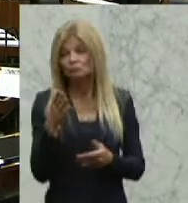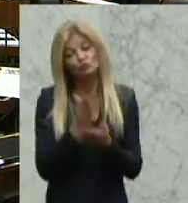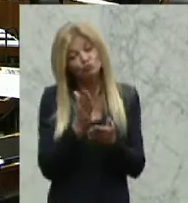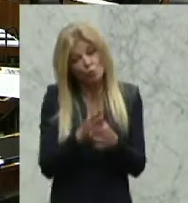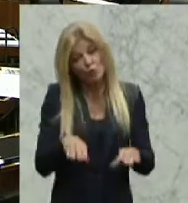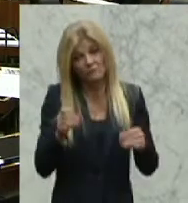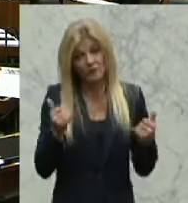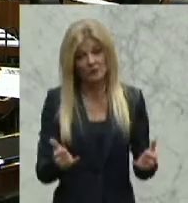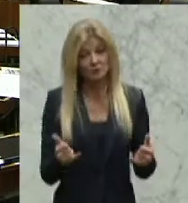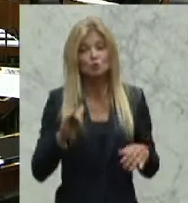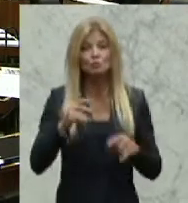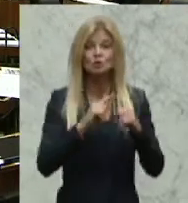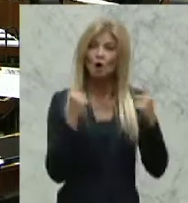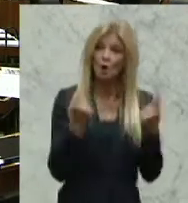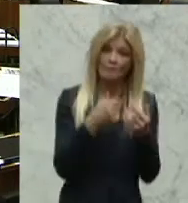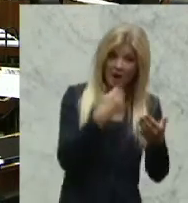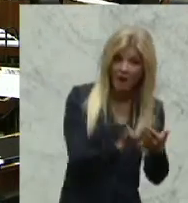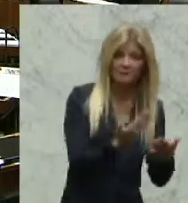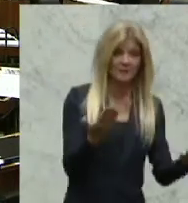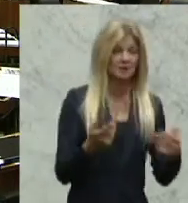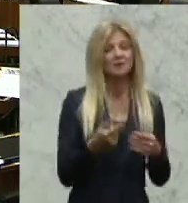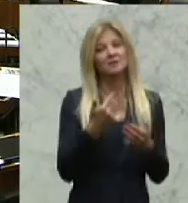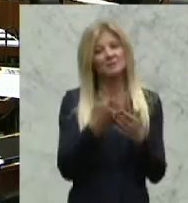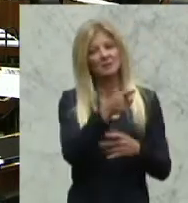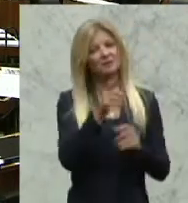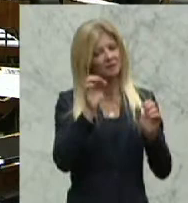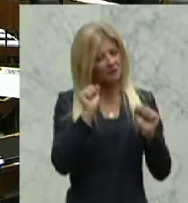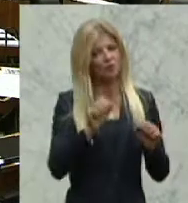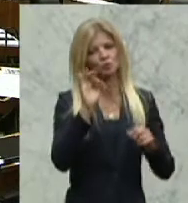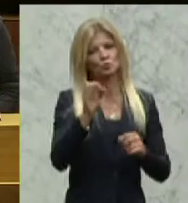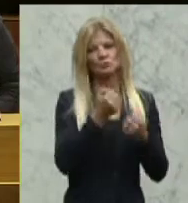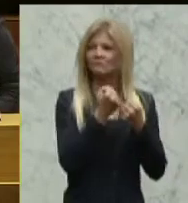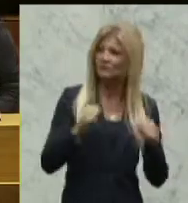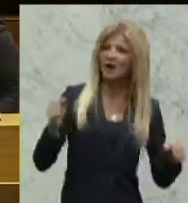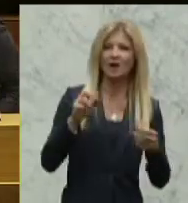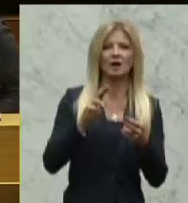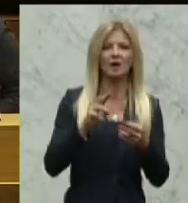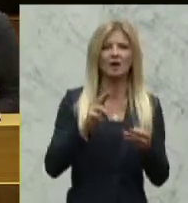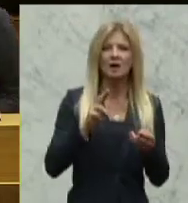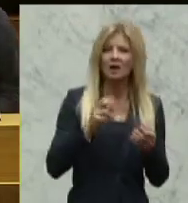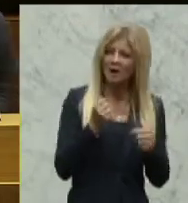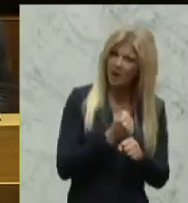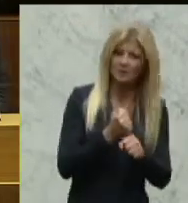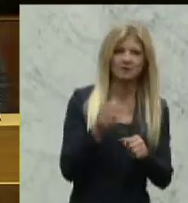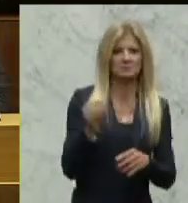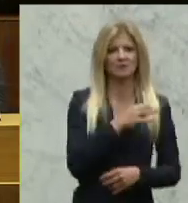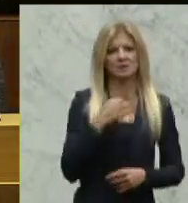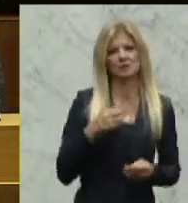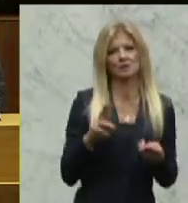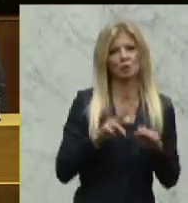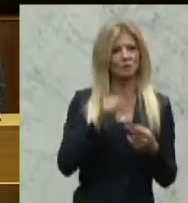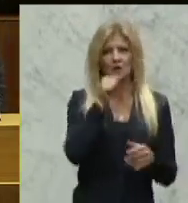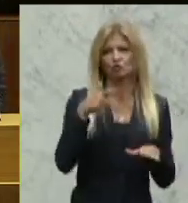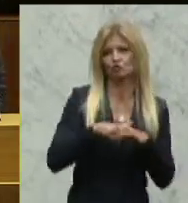Wir müssen ihnen die Räumlichkeiten bieten, um hier tatsächlich frei und ungestört mit den Kindern arbeiten zu können.